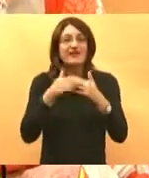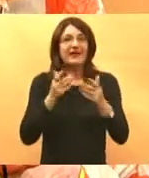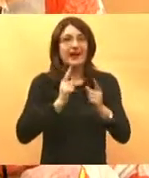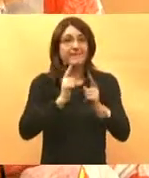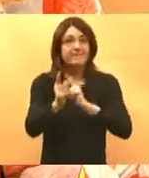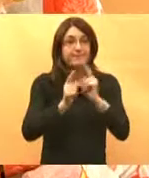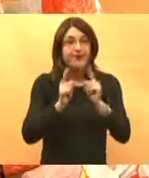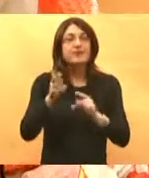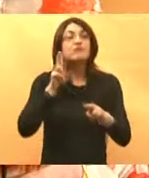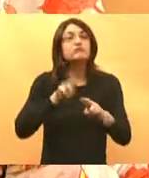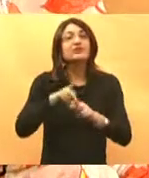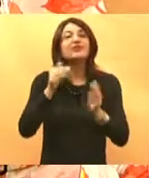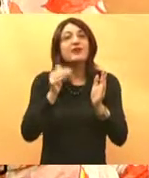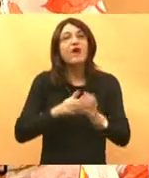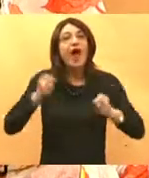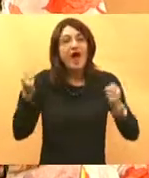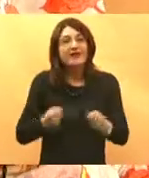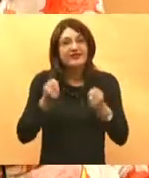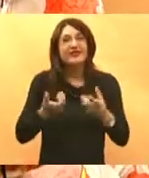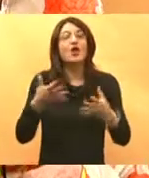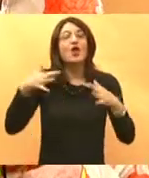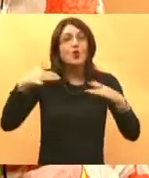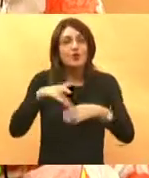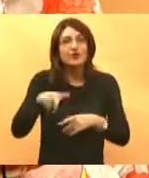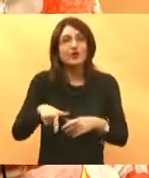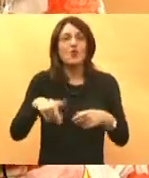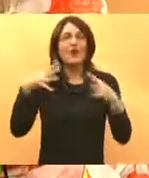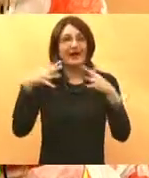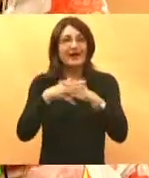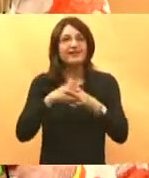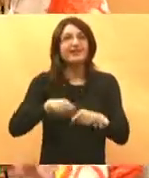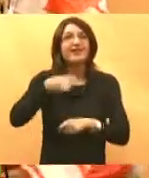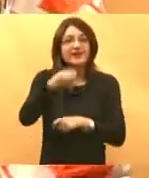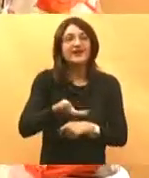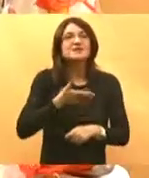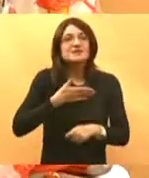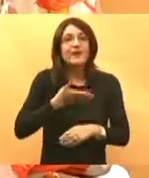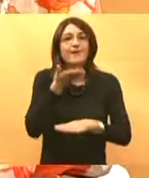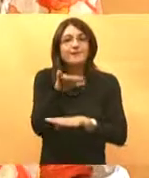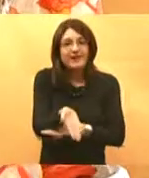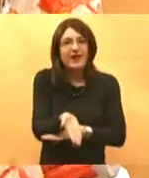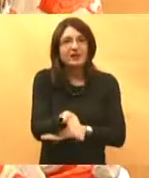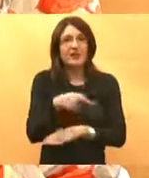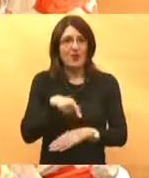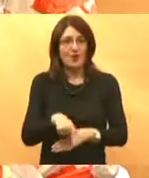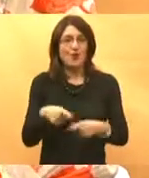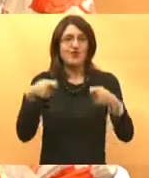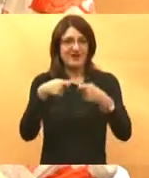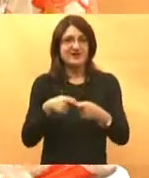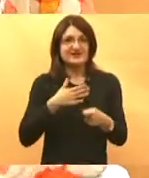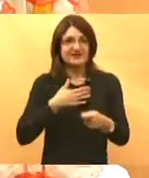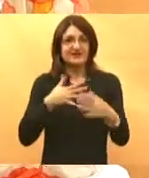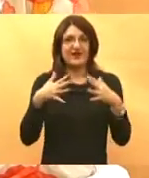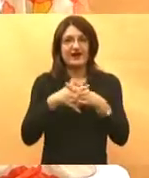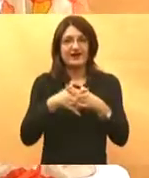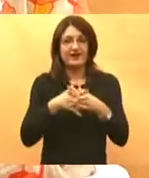onda budite aktivni građani ovoga grada i dajte svoje prijedloge. Imate još jednu